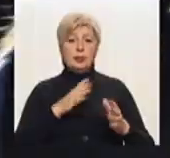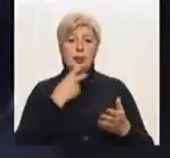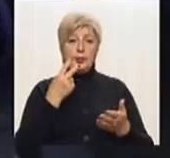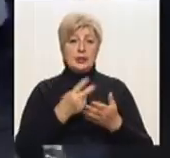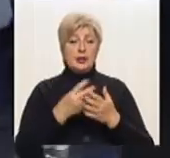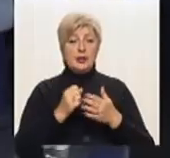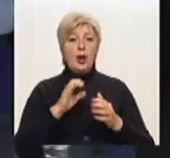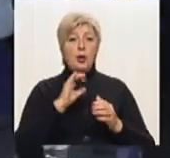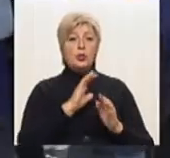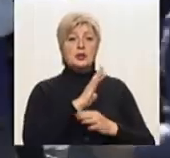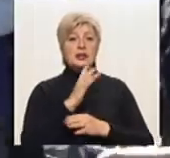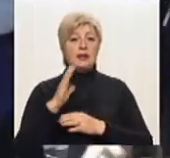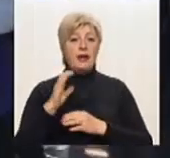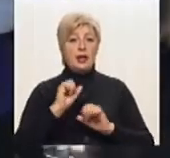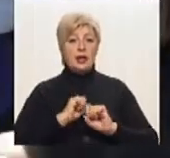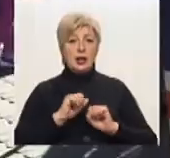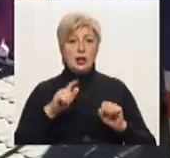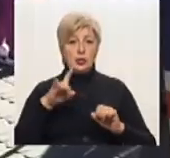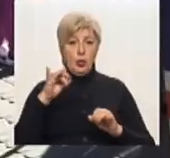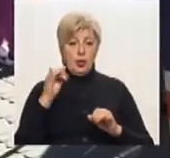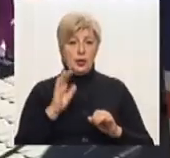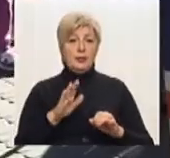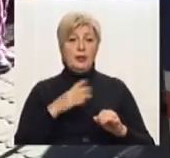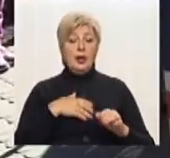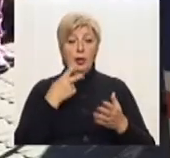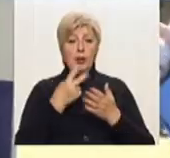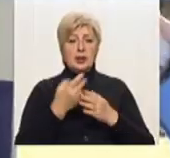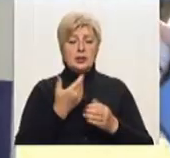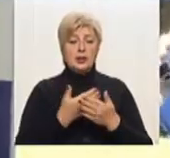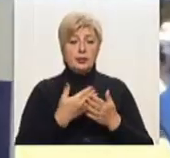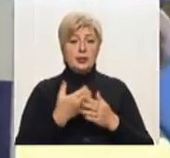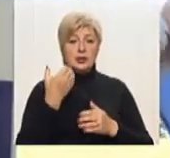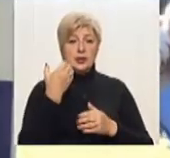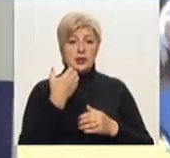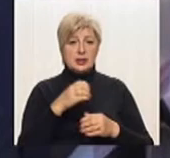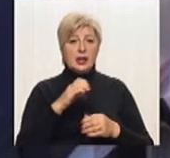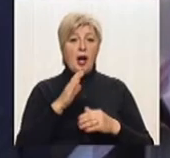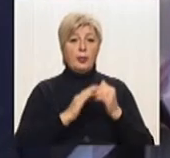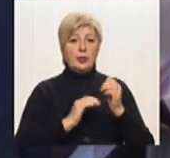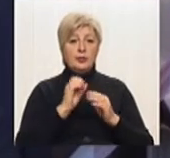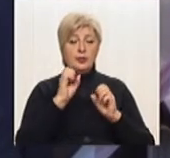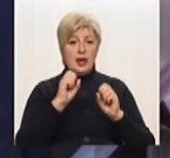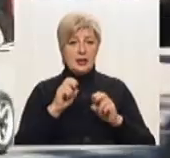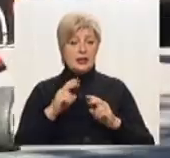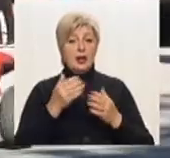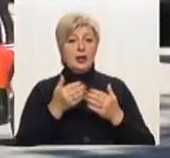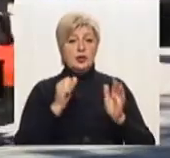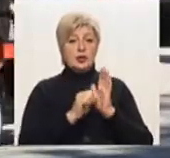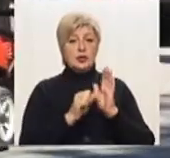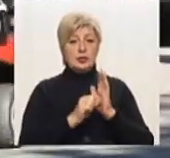у сквері героїв. За словами організаторів, загалом показали близько 100 професій від 60 роботодавців.